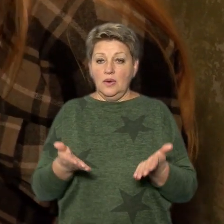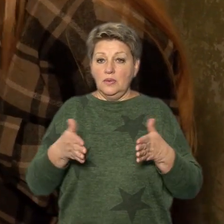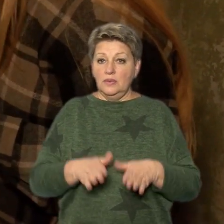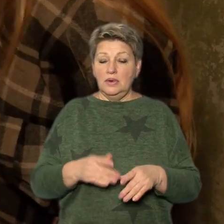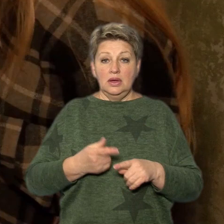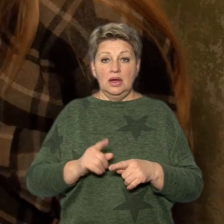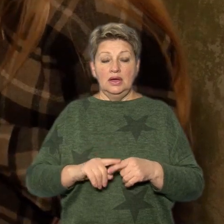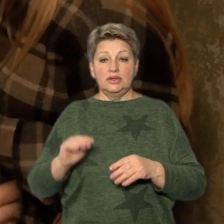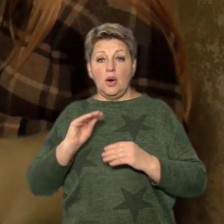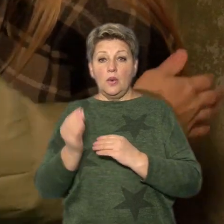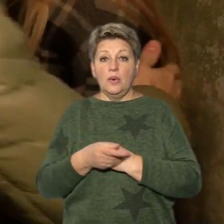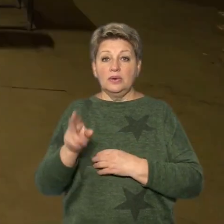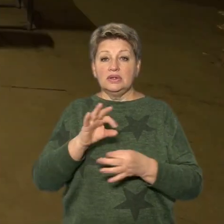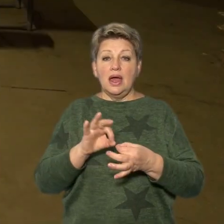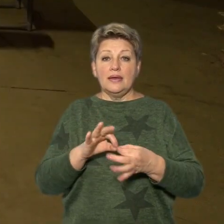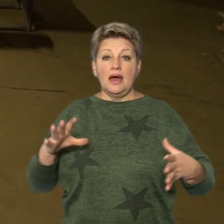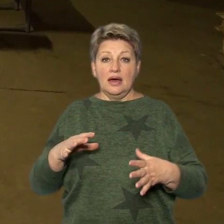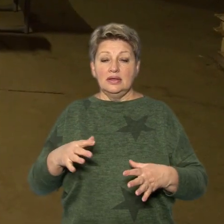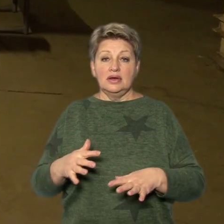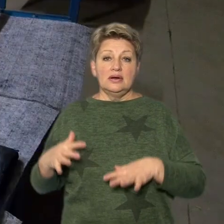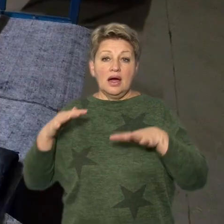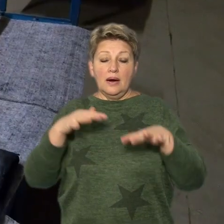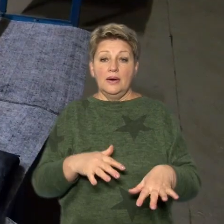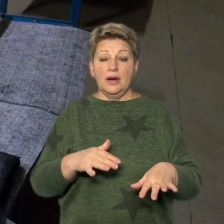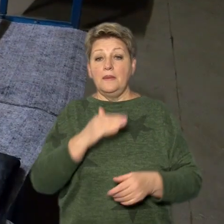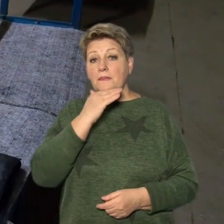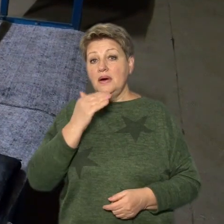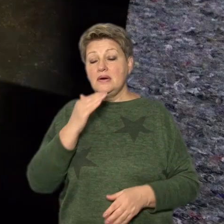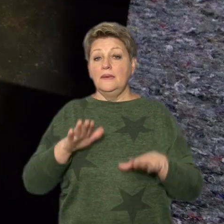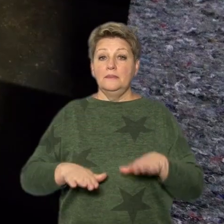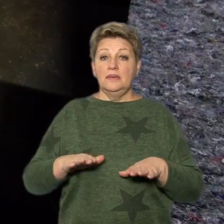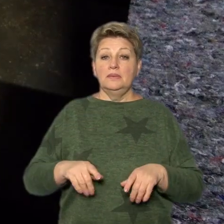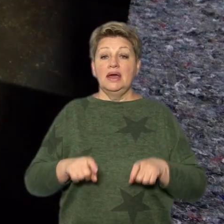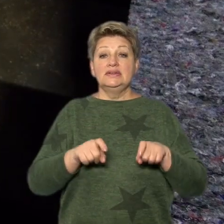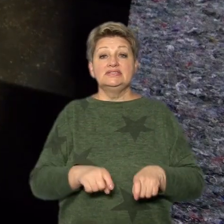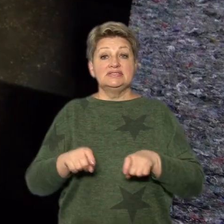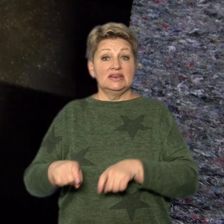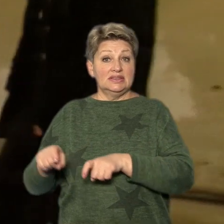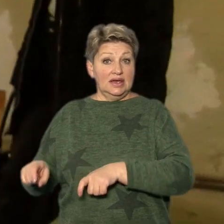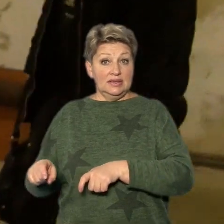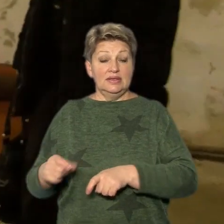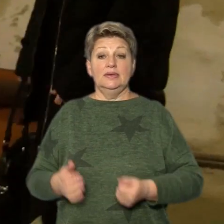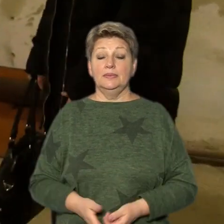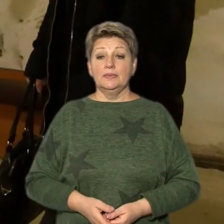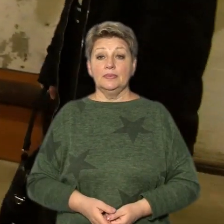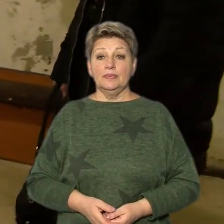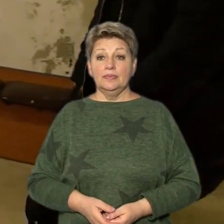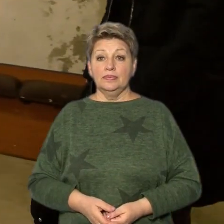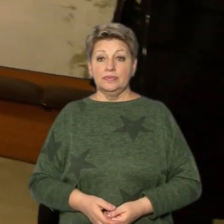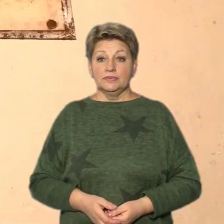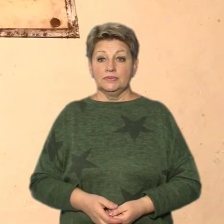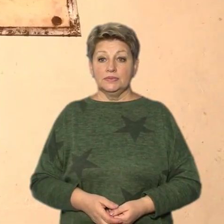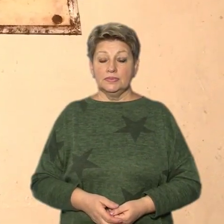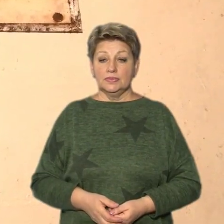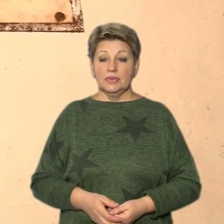укриття саме для ядерних атак. Багато місць для сидіння, аналізує сховище Анастасія. Одразу видно, що ми не готові